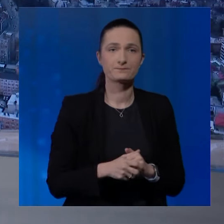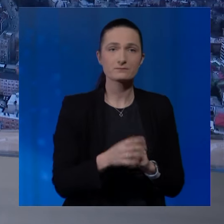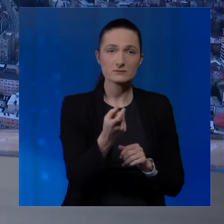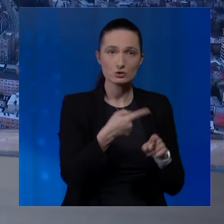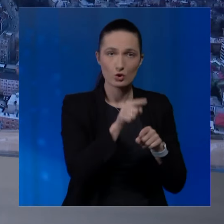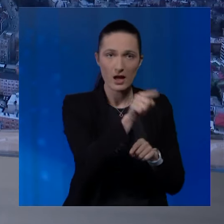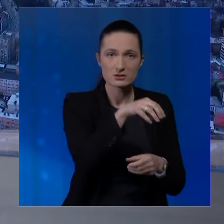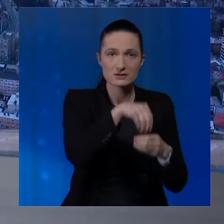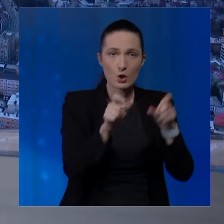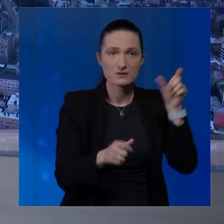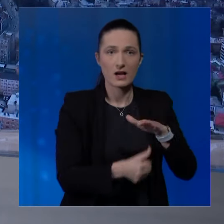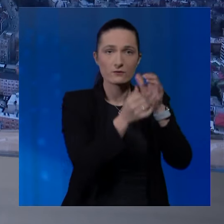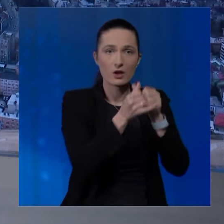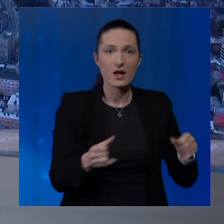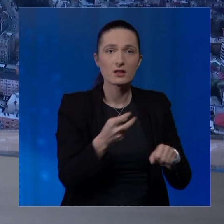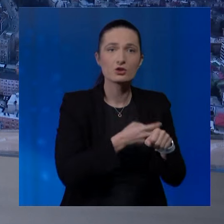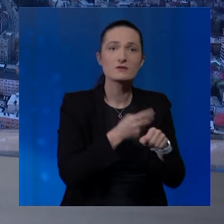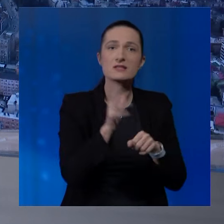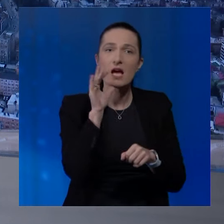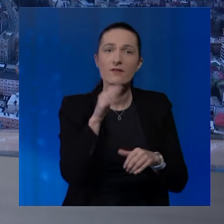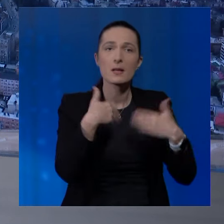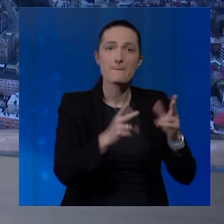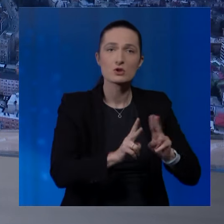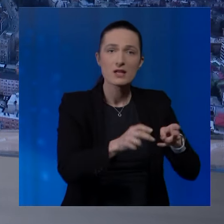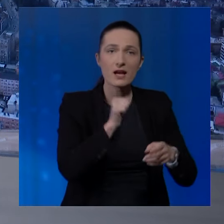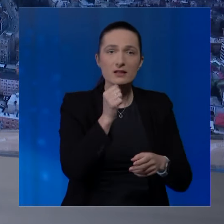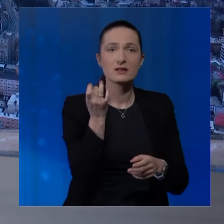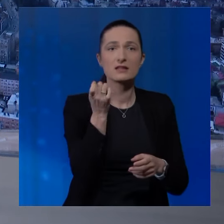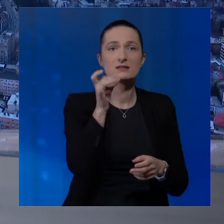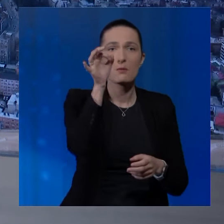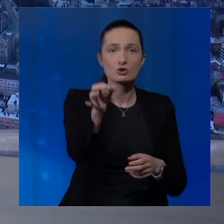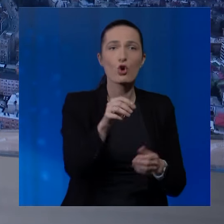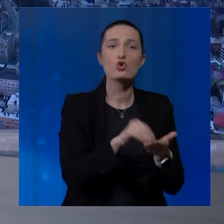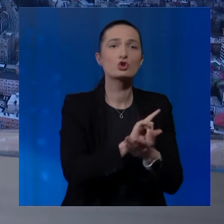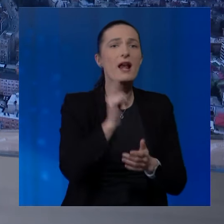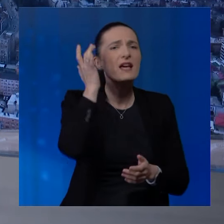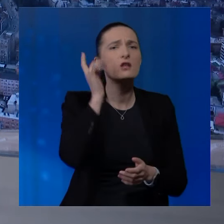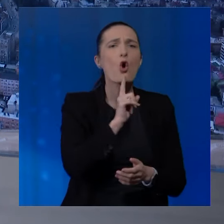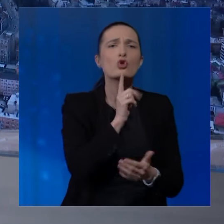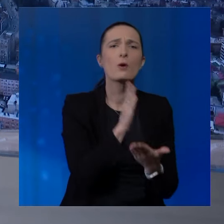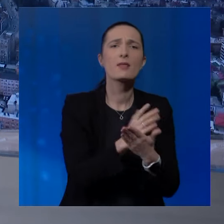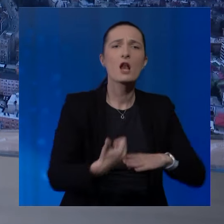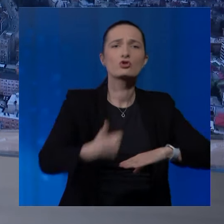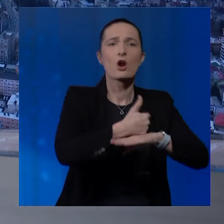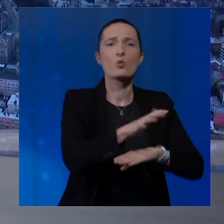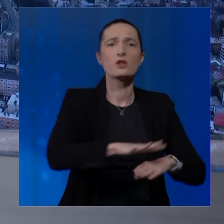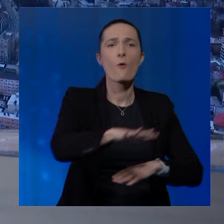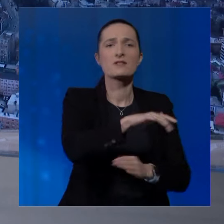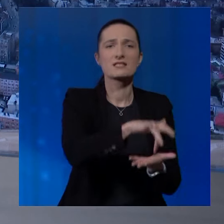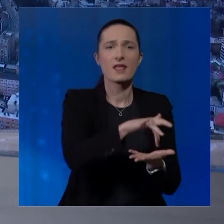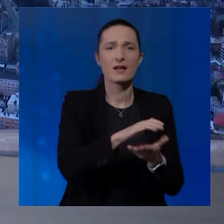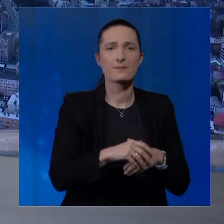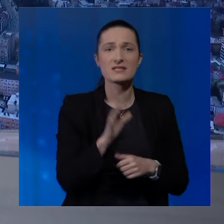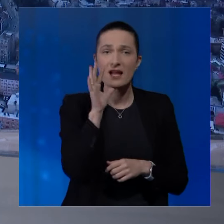stanovnici glavnog grada države Sarajeva, te Mostara i distrikta Brčko još ne znaju ko će biti na čelu njihovih